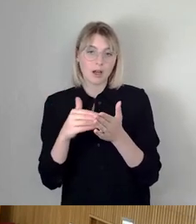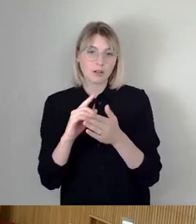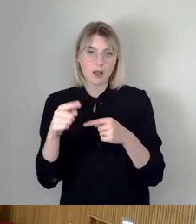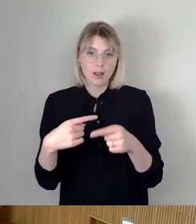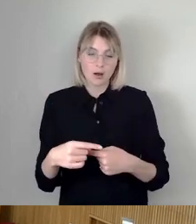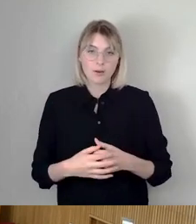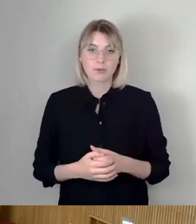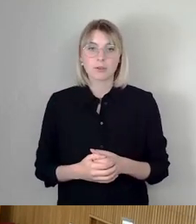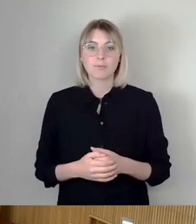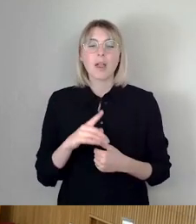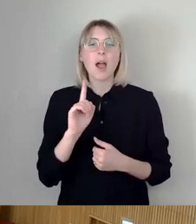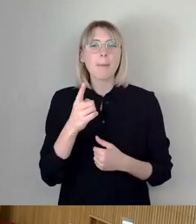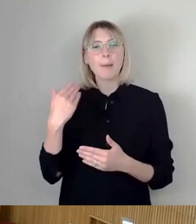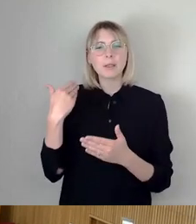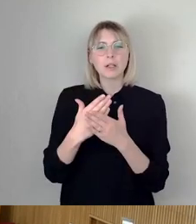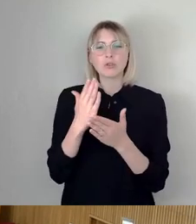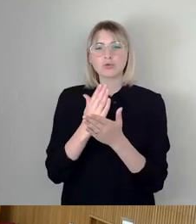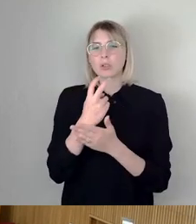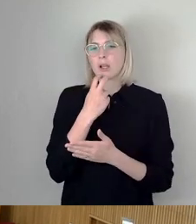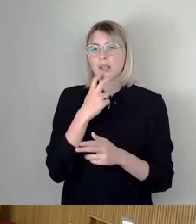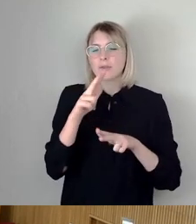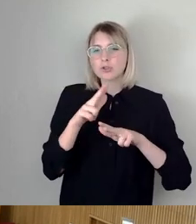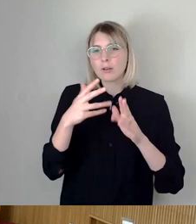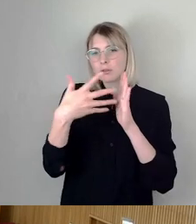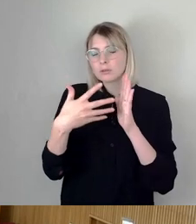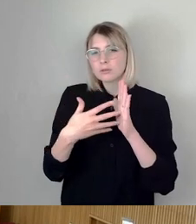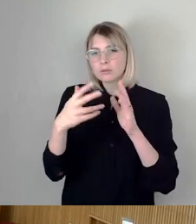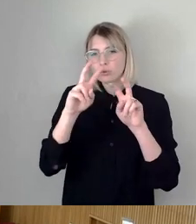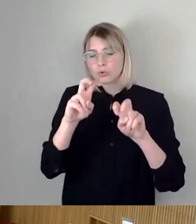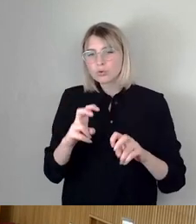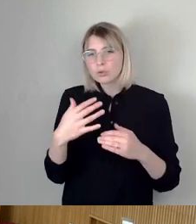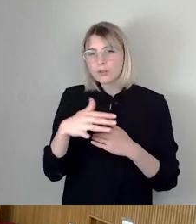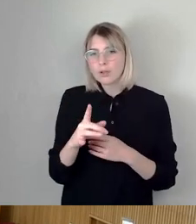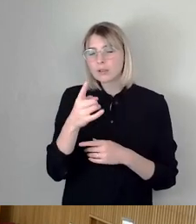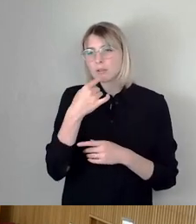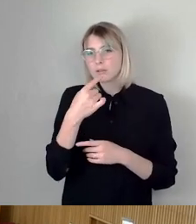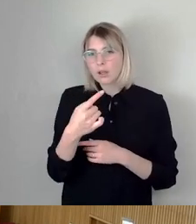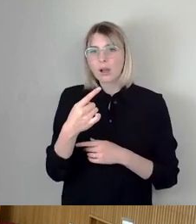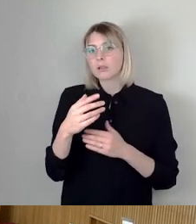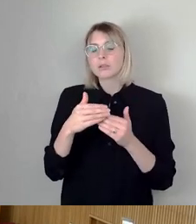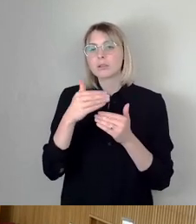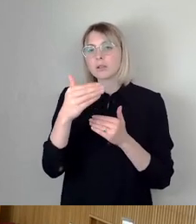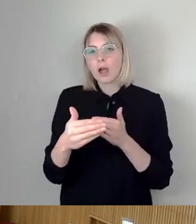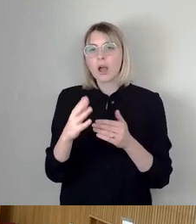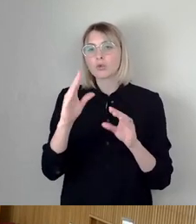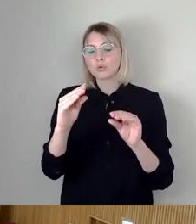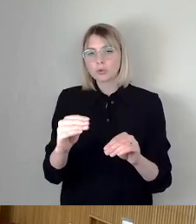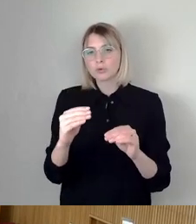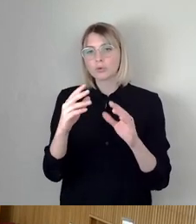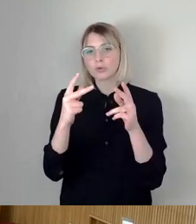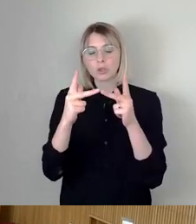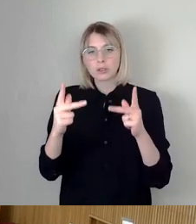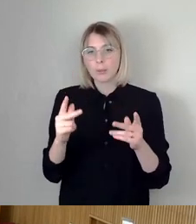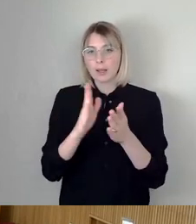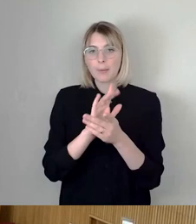energiewirtschaftliche Untersuchungen zur Nachnutzung, die nicht zu einem finanzierbaren Nachnutzungskonzept geführt haben, auch bei unserem Unternehmen.